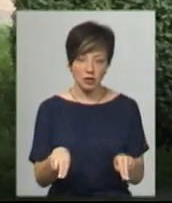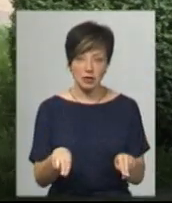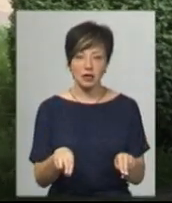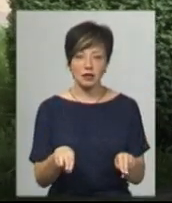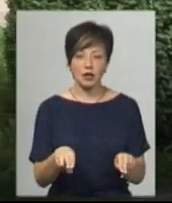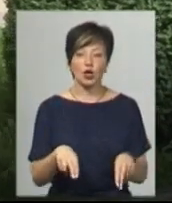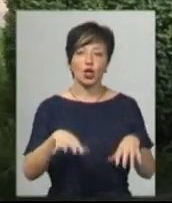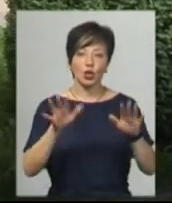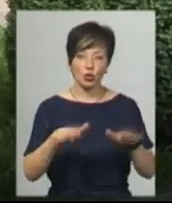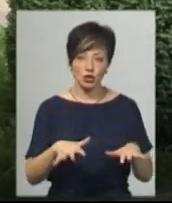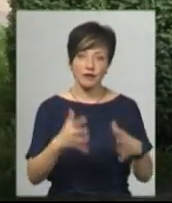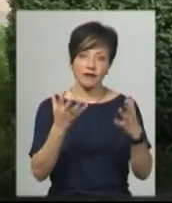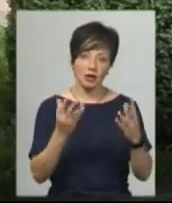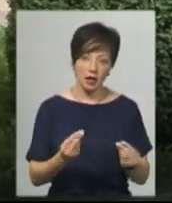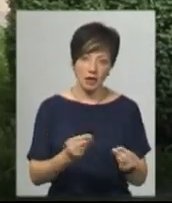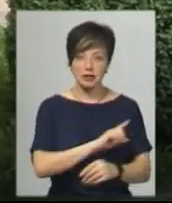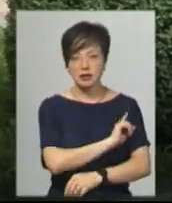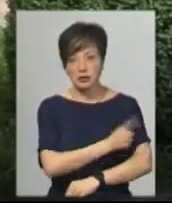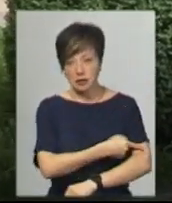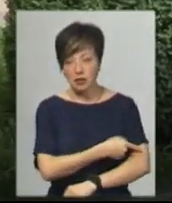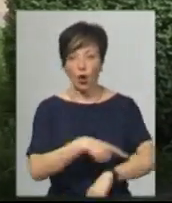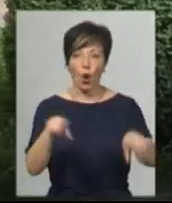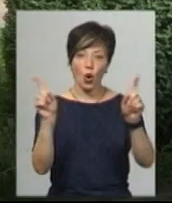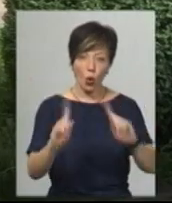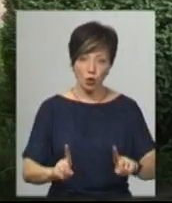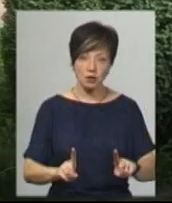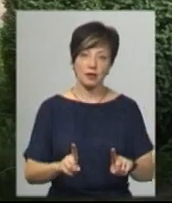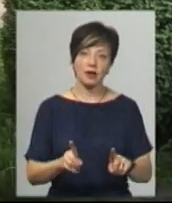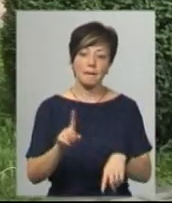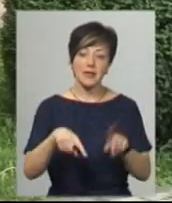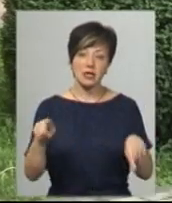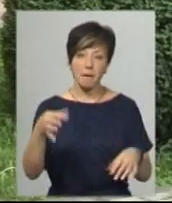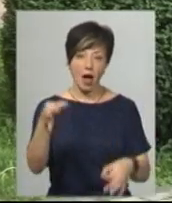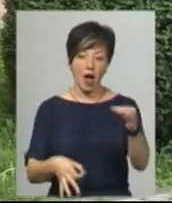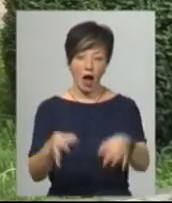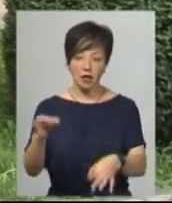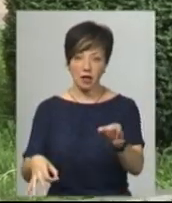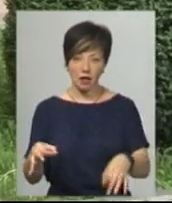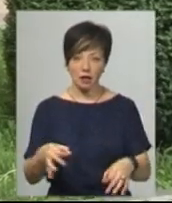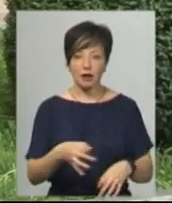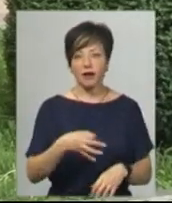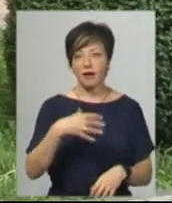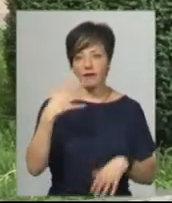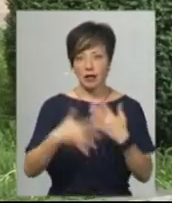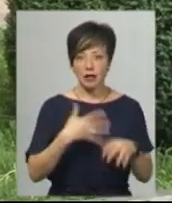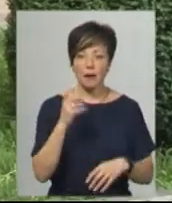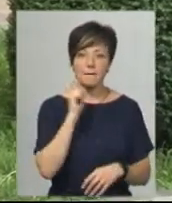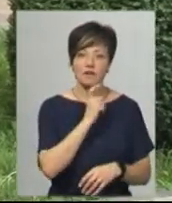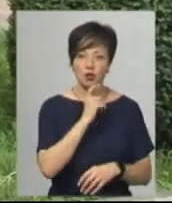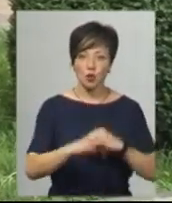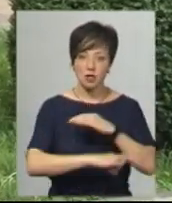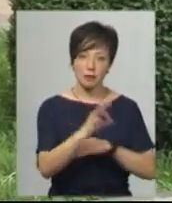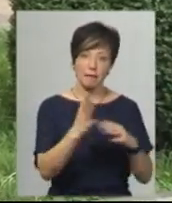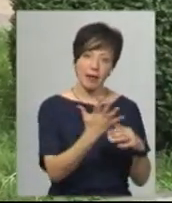Краткочасні дощі, в день місцями значний дощ, грози, в день місцями град. Вітер північно-східний – 5-10 метрів за секунду,